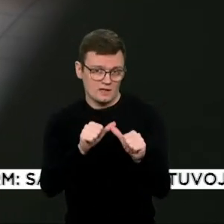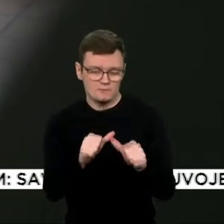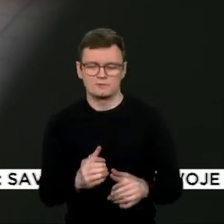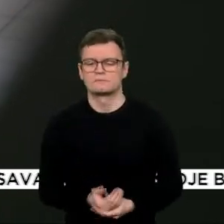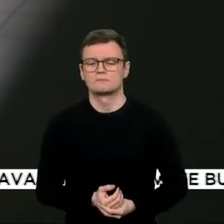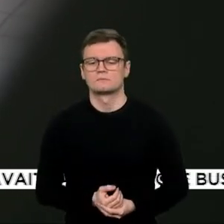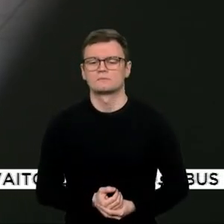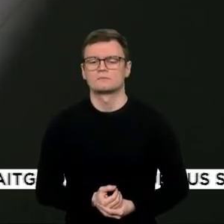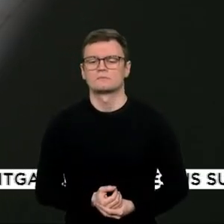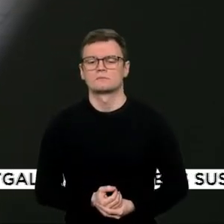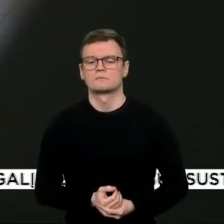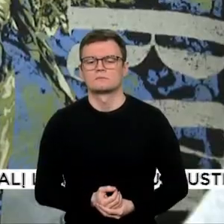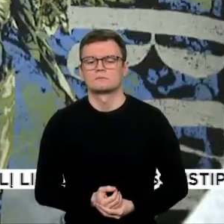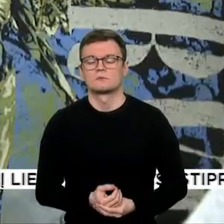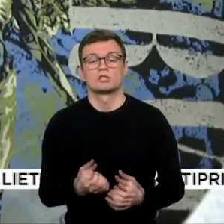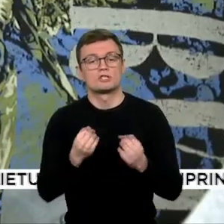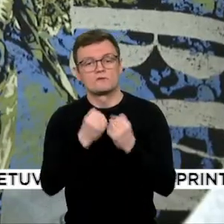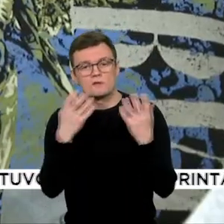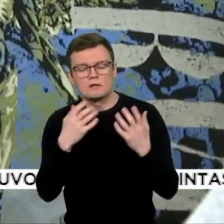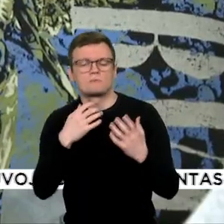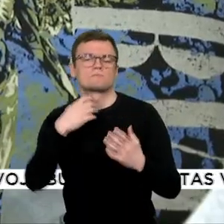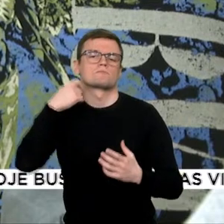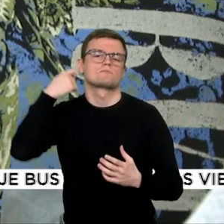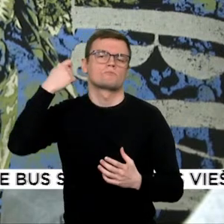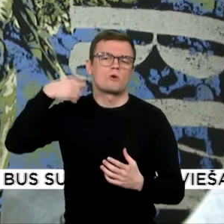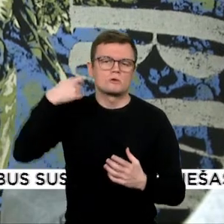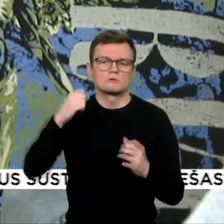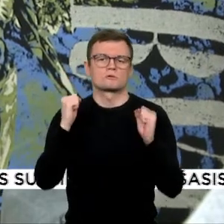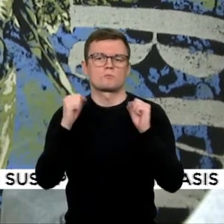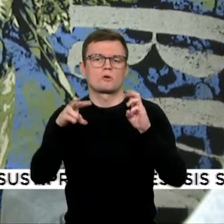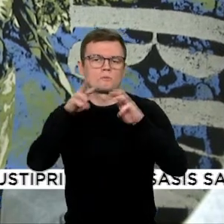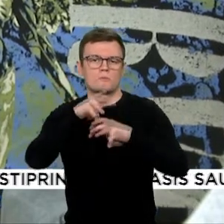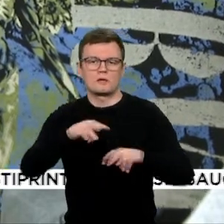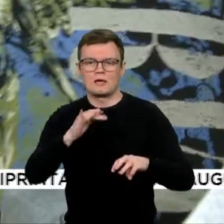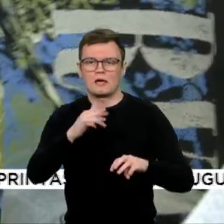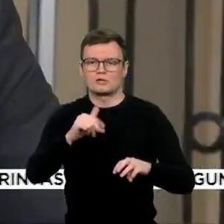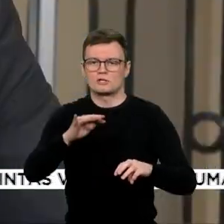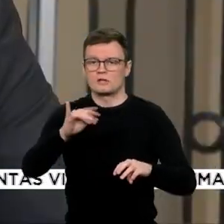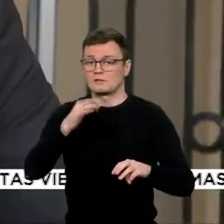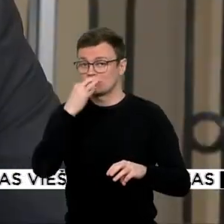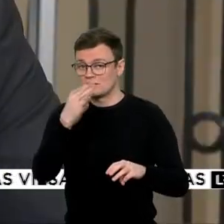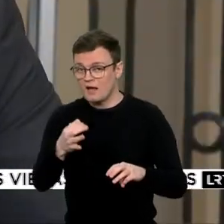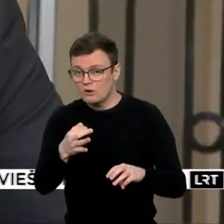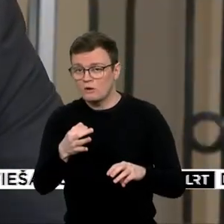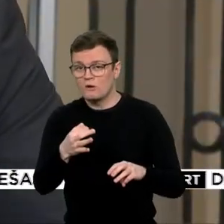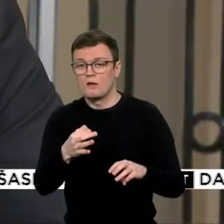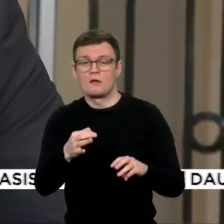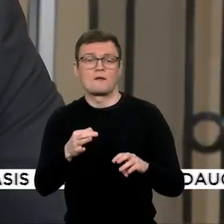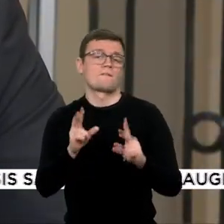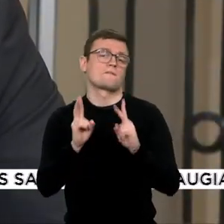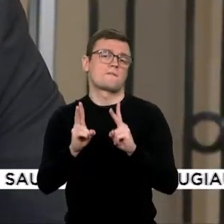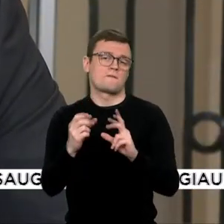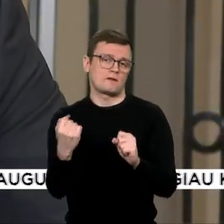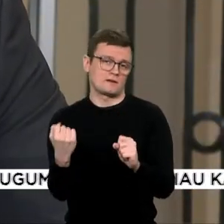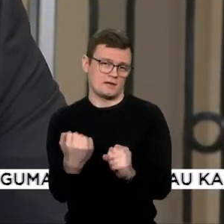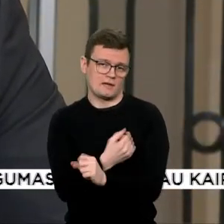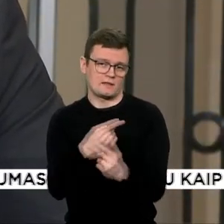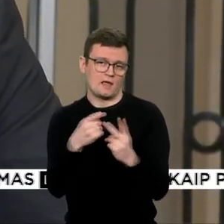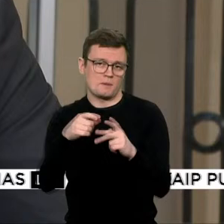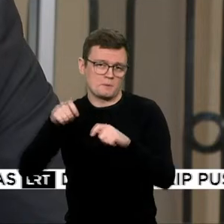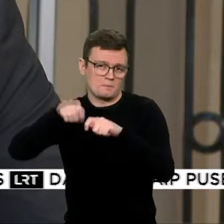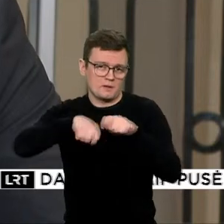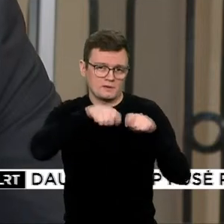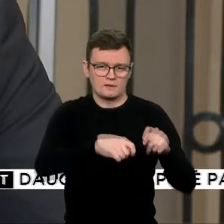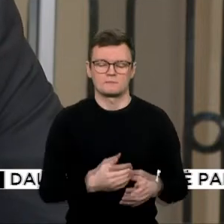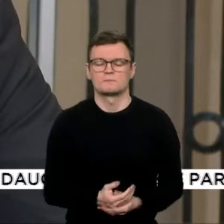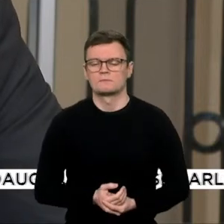Gintautas Jakštas nuomonės nekeičia. Toks mokinių patikrinimo būdas turi būti tesiamas. Principinės mūsų siūlymas šiandien